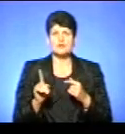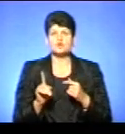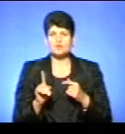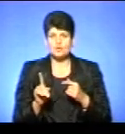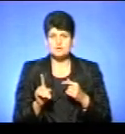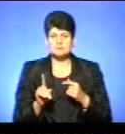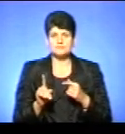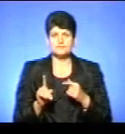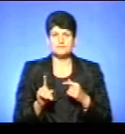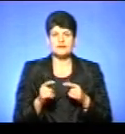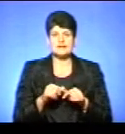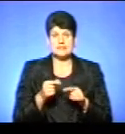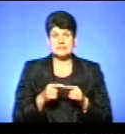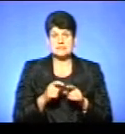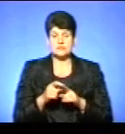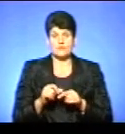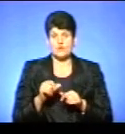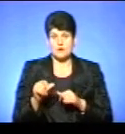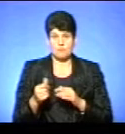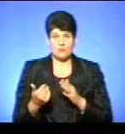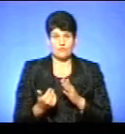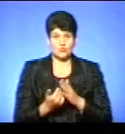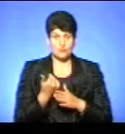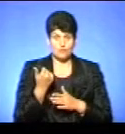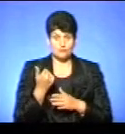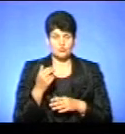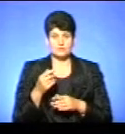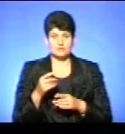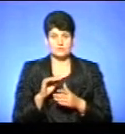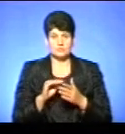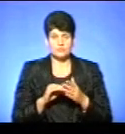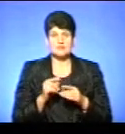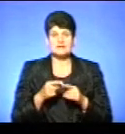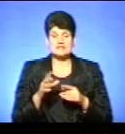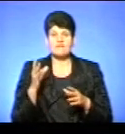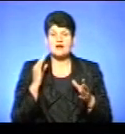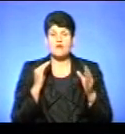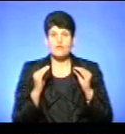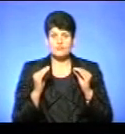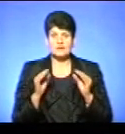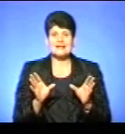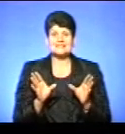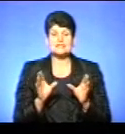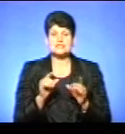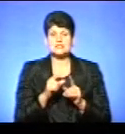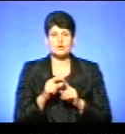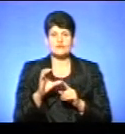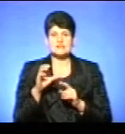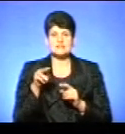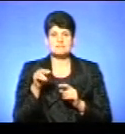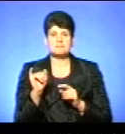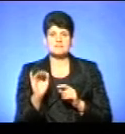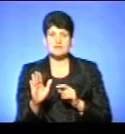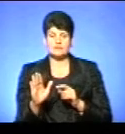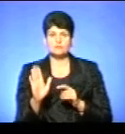написати, звичайно, що це слово окремо. В новому правописі, на щастя, це враховано. Але слова «спів» будуть писатися окремо